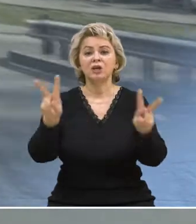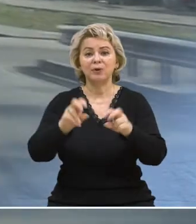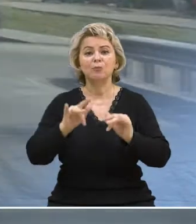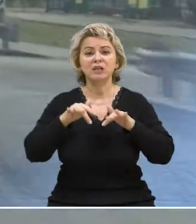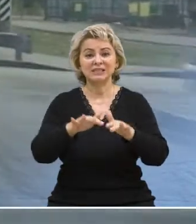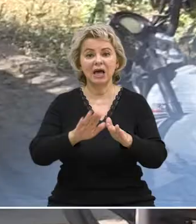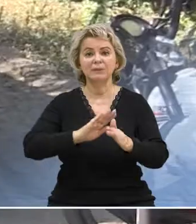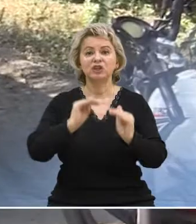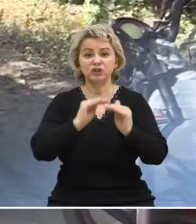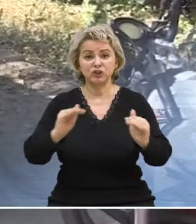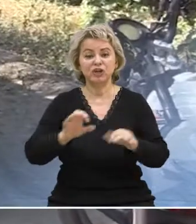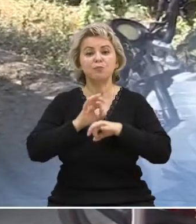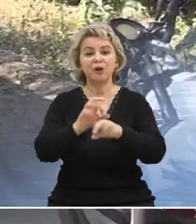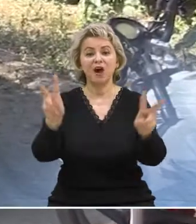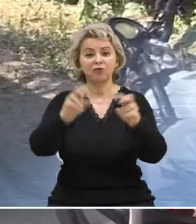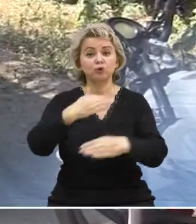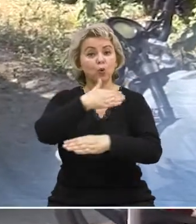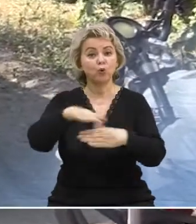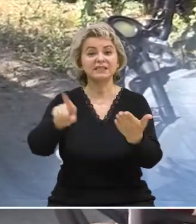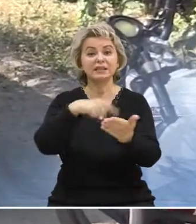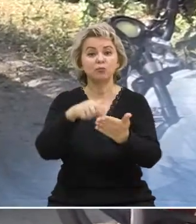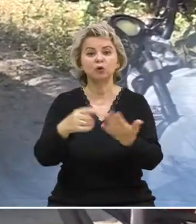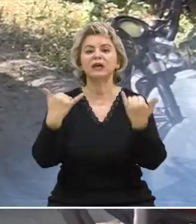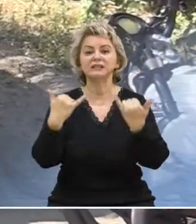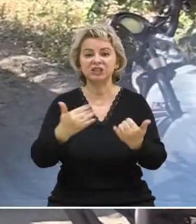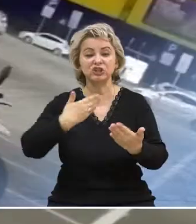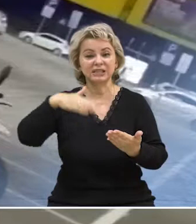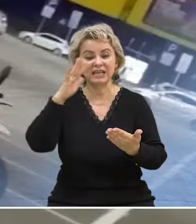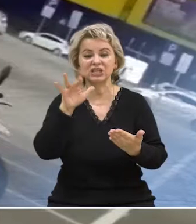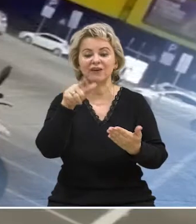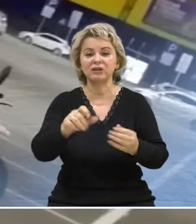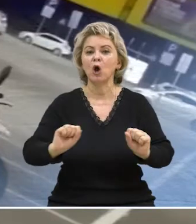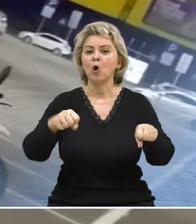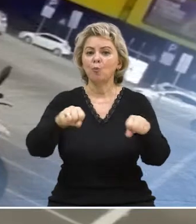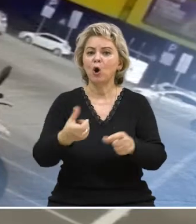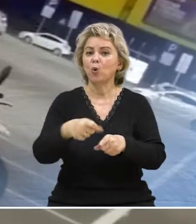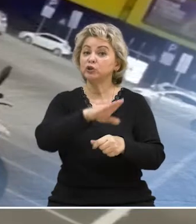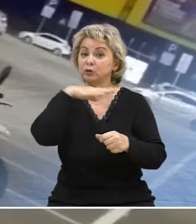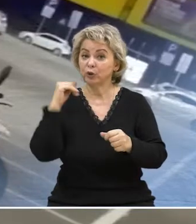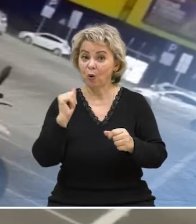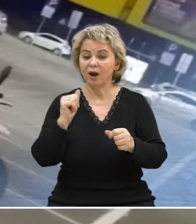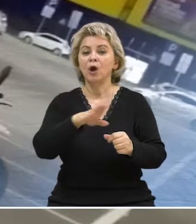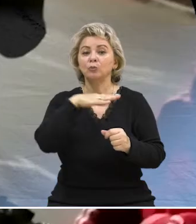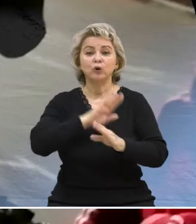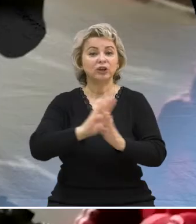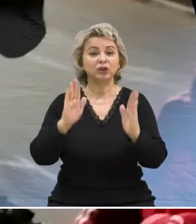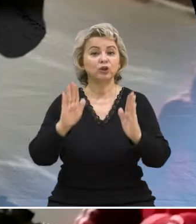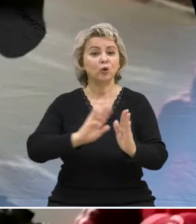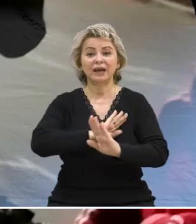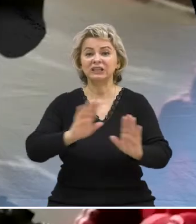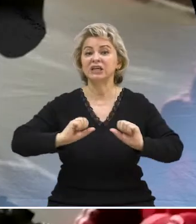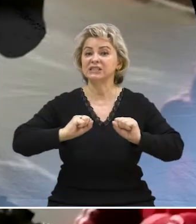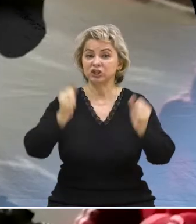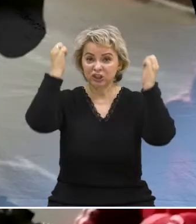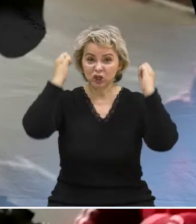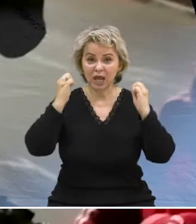и инспекцией по делам несовершеннолетних проводят рейды по улицам города. Сейчас в летнюю пору мотоциклистов очень много. Многие не только